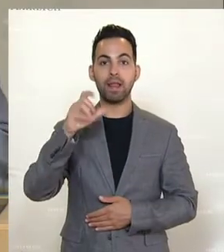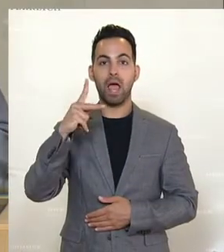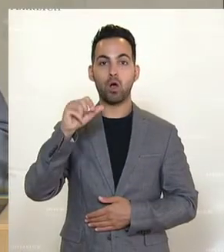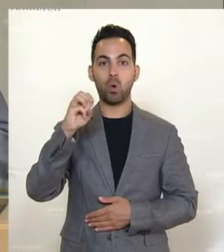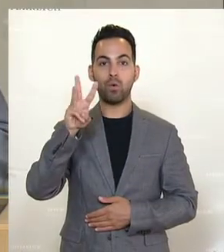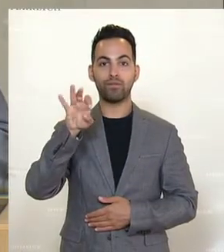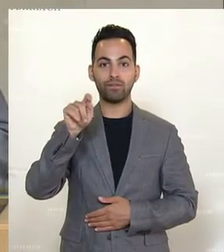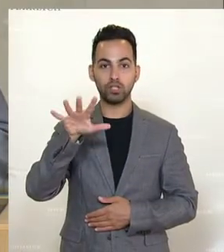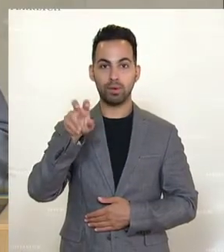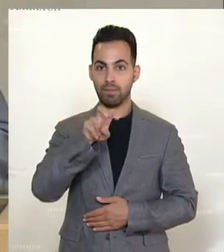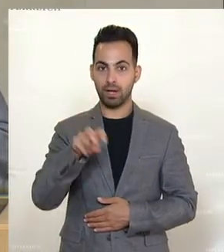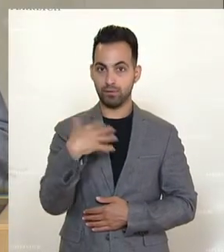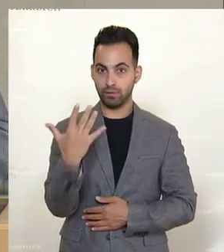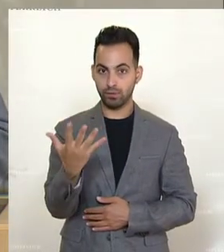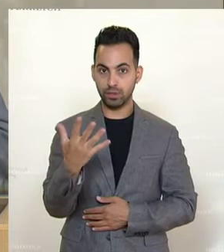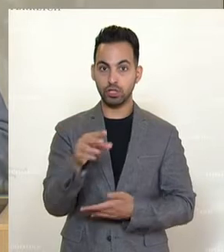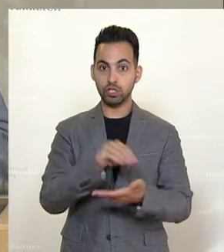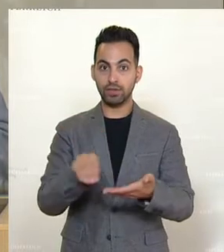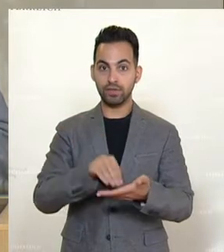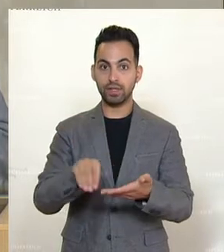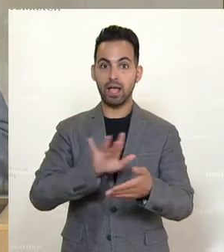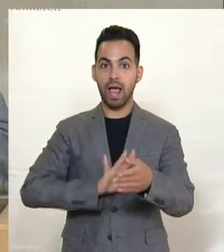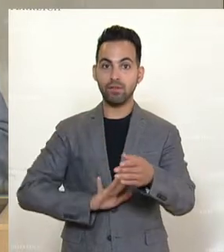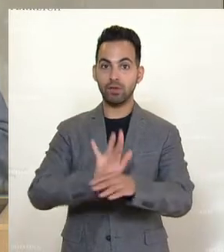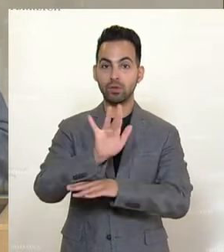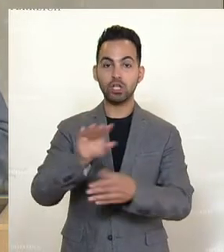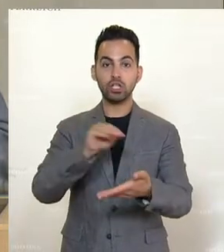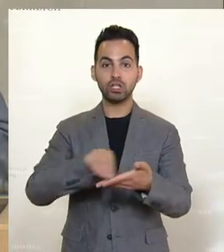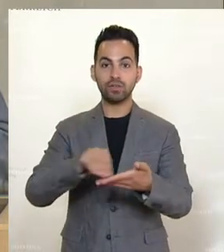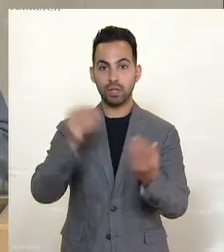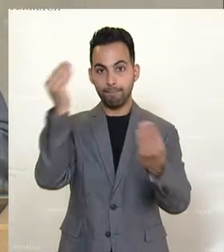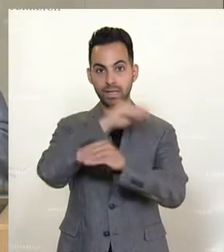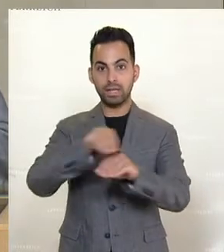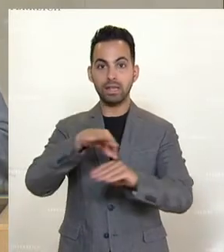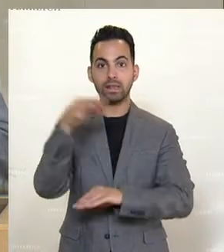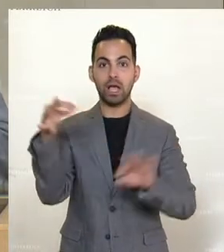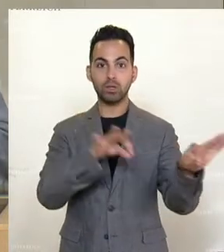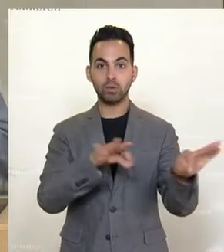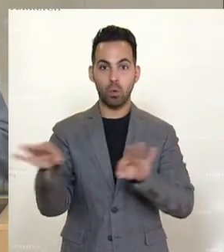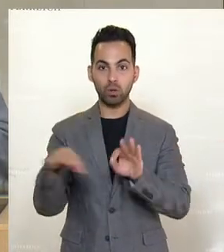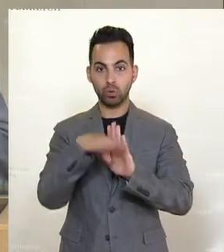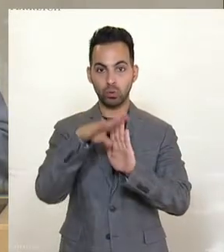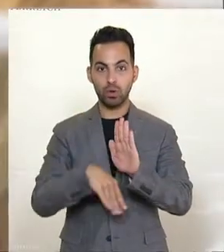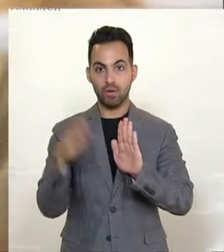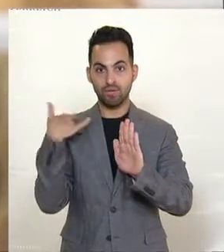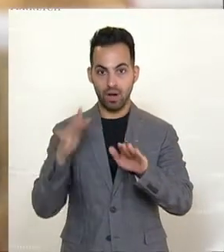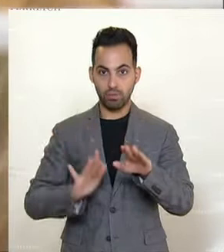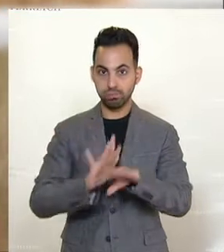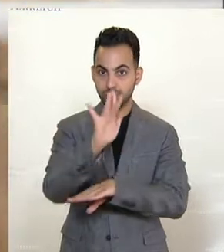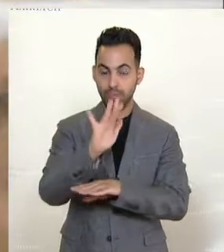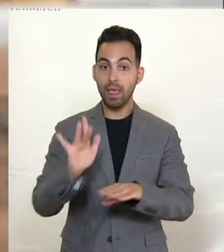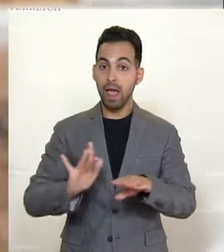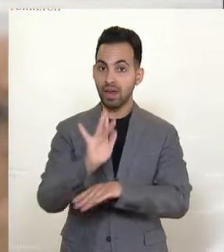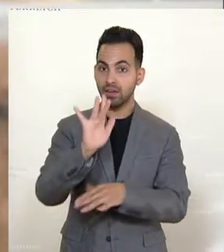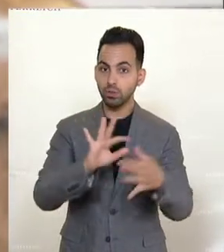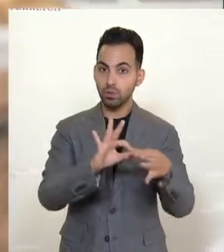des § 50 der Geschäftsordnung schriftlich Einwendungen gegen die schriftlich mitgeteilte Tagesordnung der heutigen Sitzung erhoben. Die Einwendungen